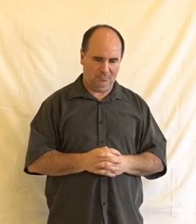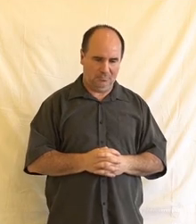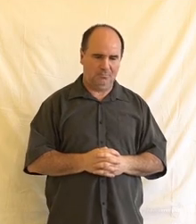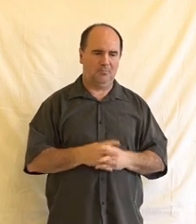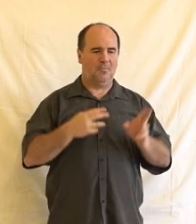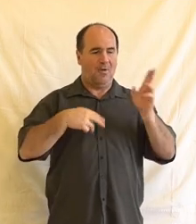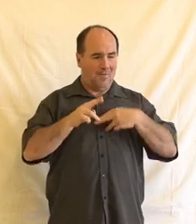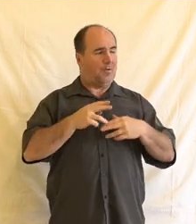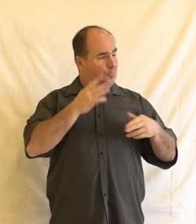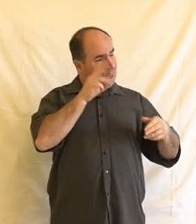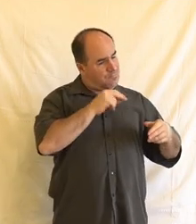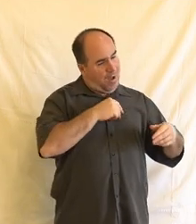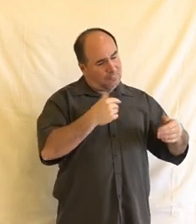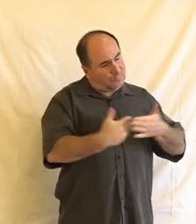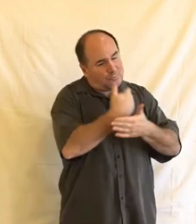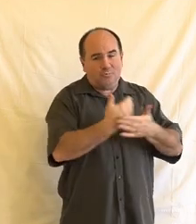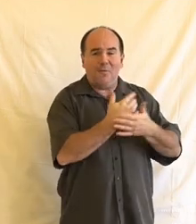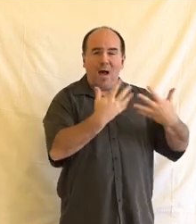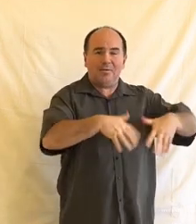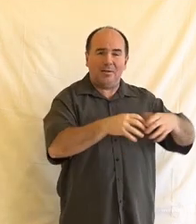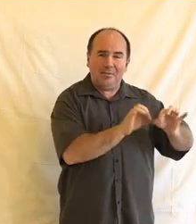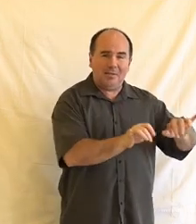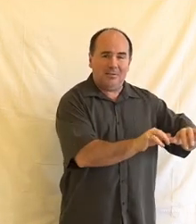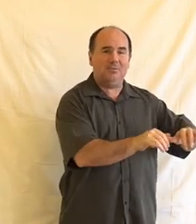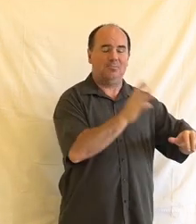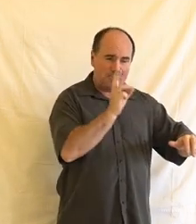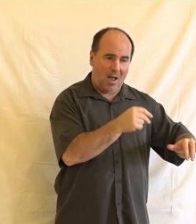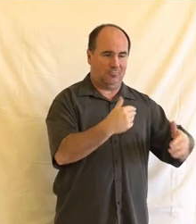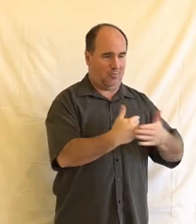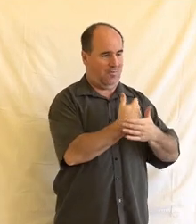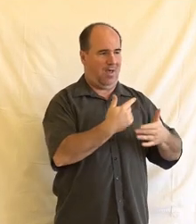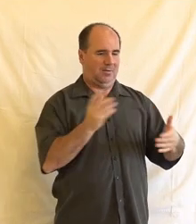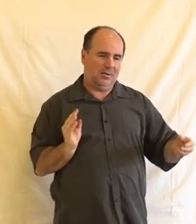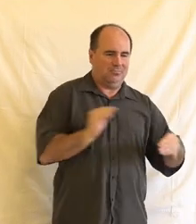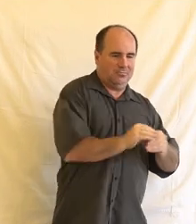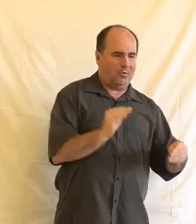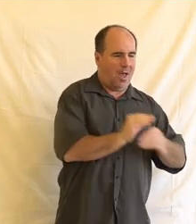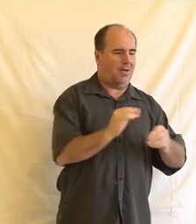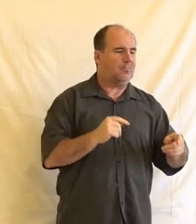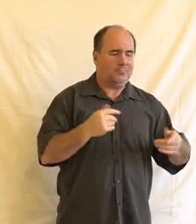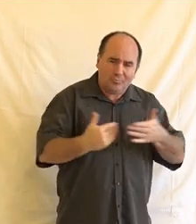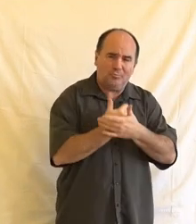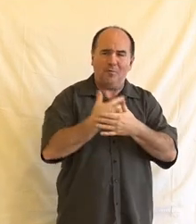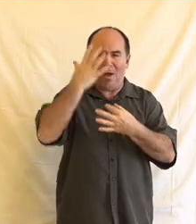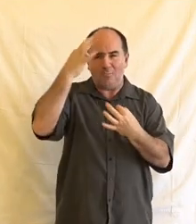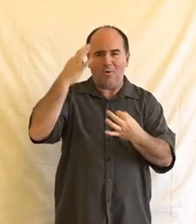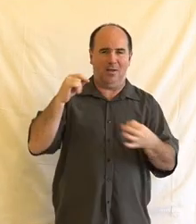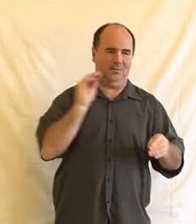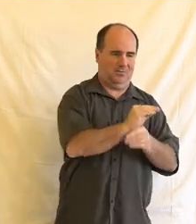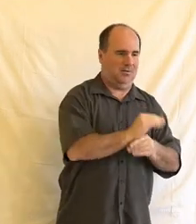tam věci, které vůbec standardně pro běžný trh nejsou k dispozici. Takže to zase je to trošku jako jiná kategorie. Takže já tohleto jako